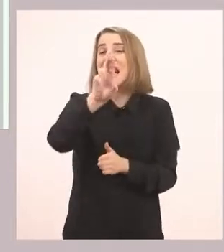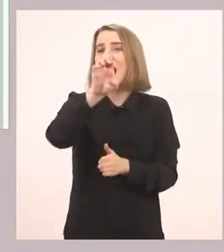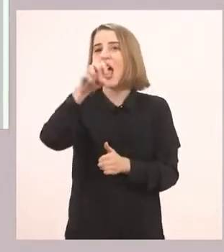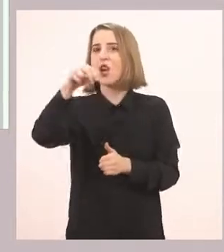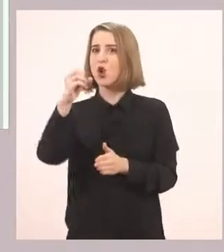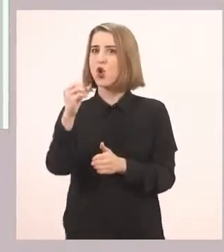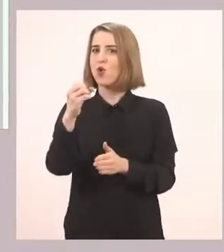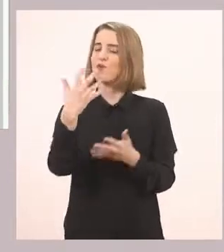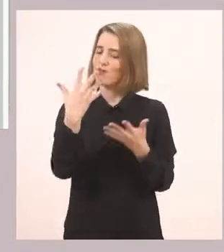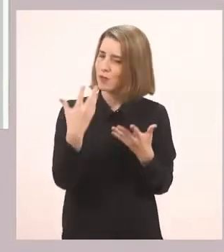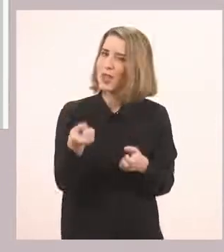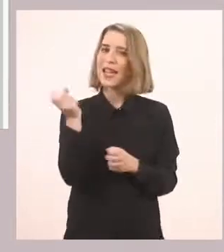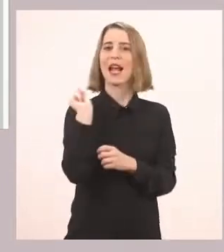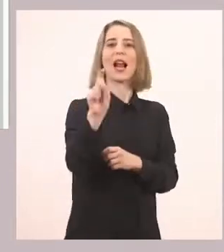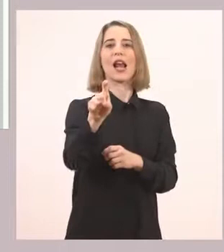Ακούω.